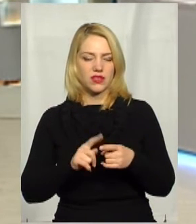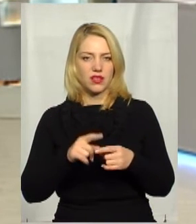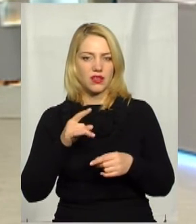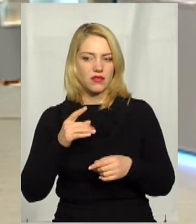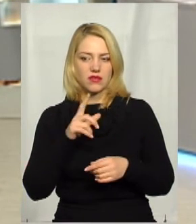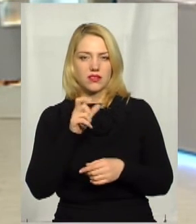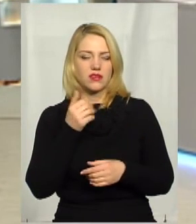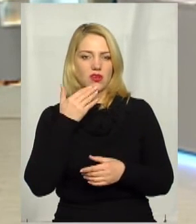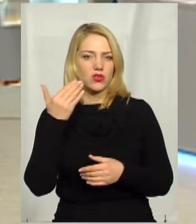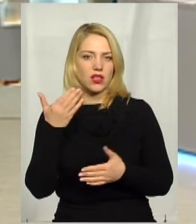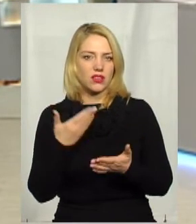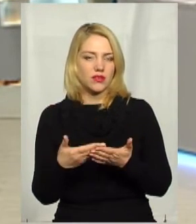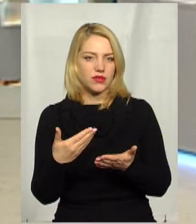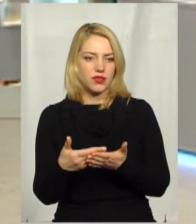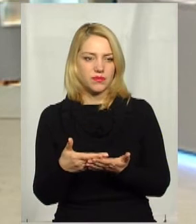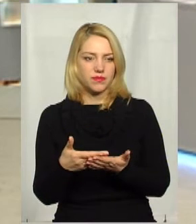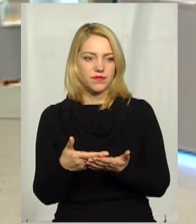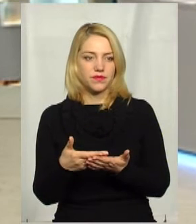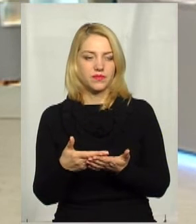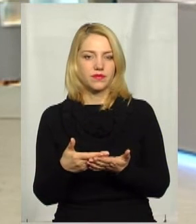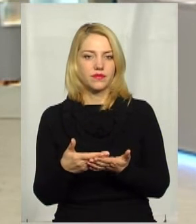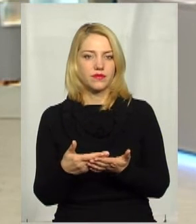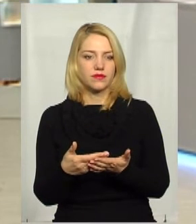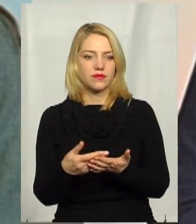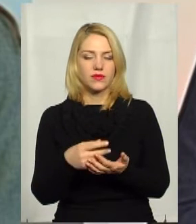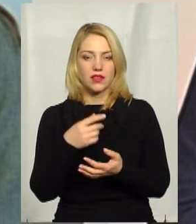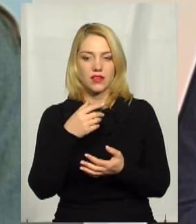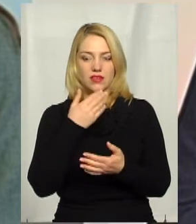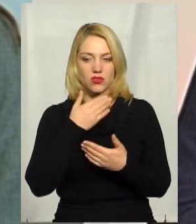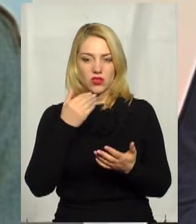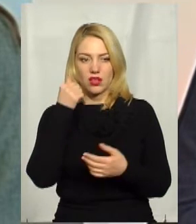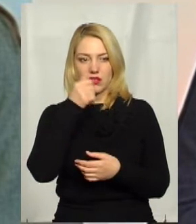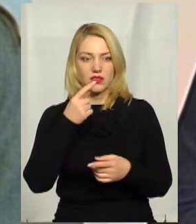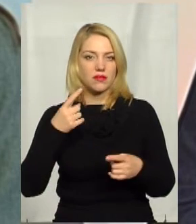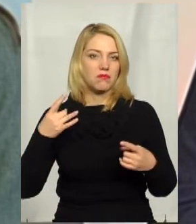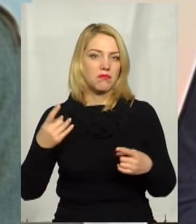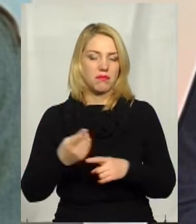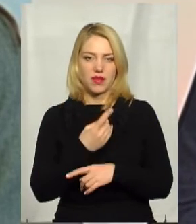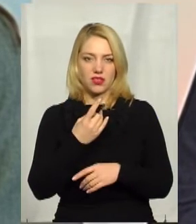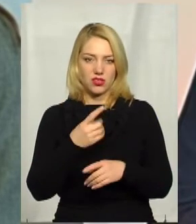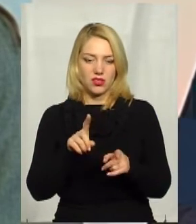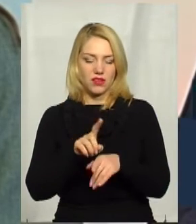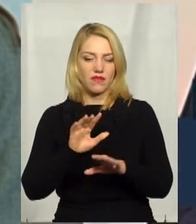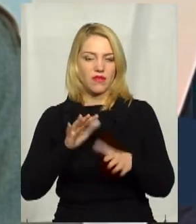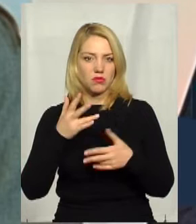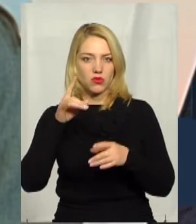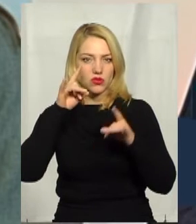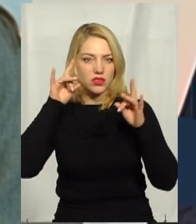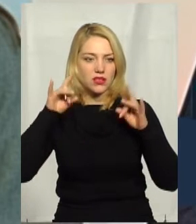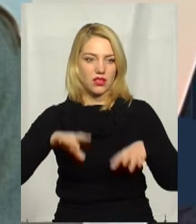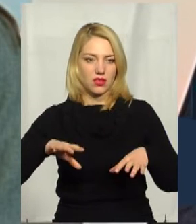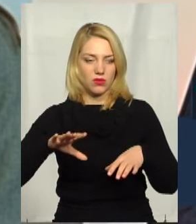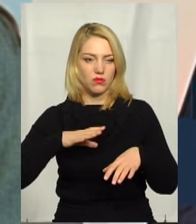мабуть, за останній рік, це перший такий випадок, що це стихійно було видалено